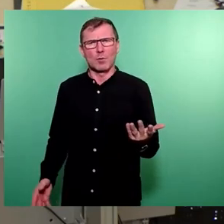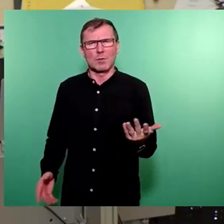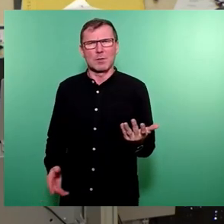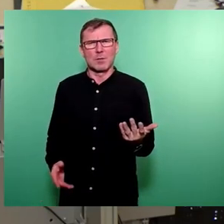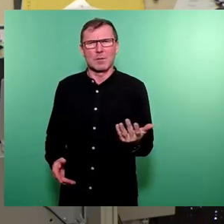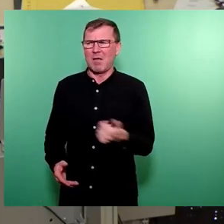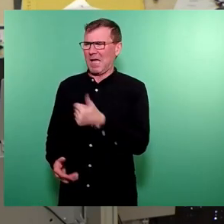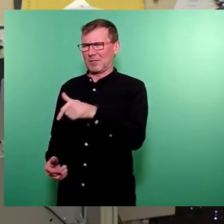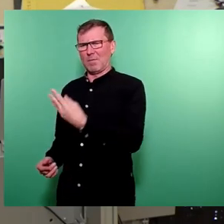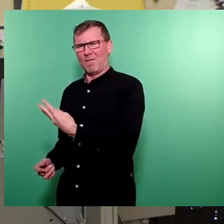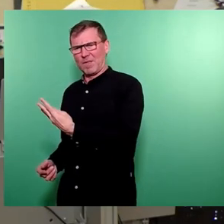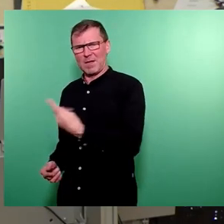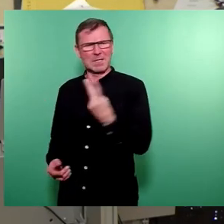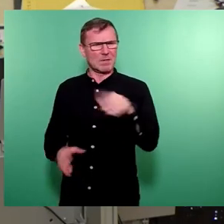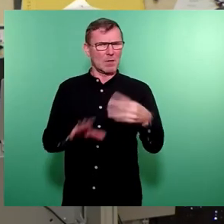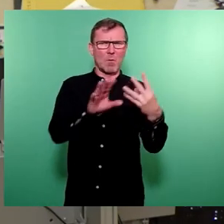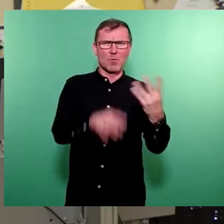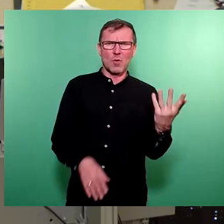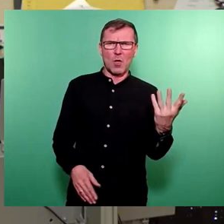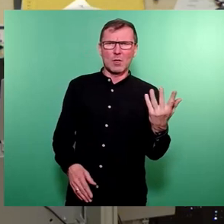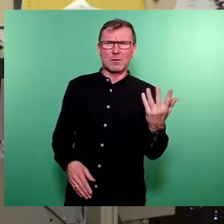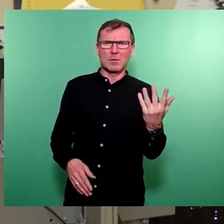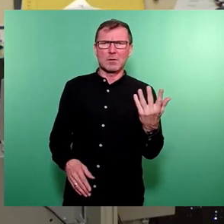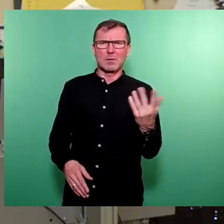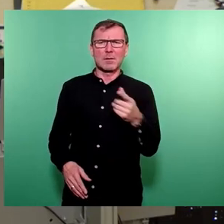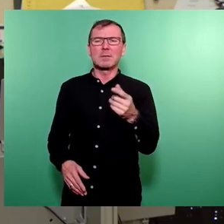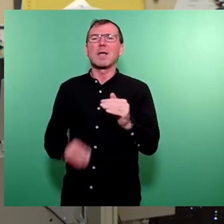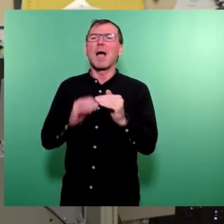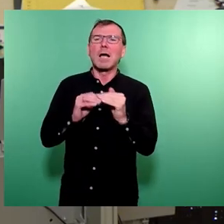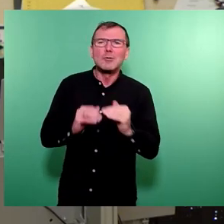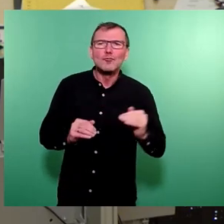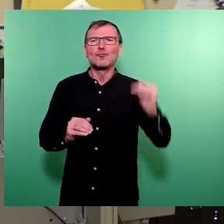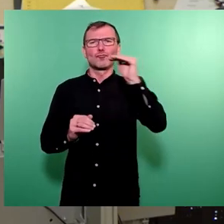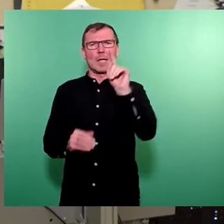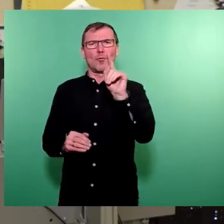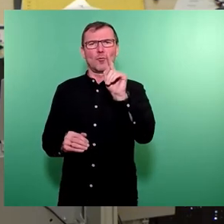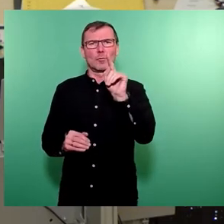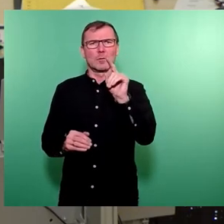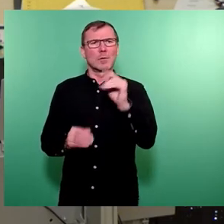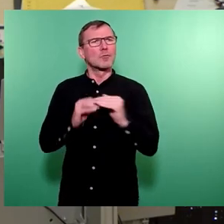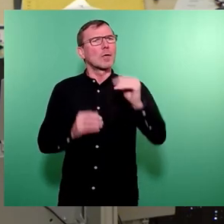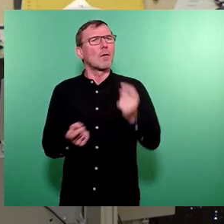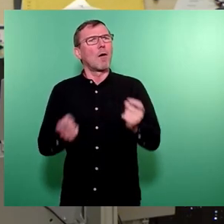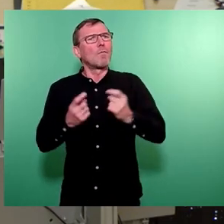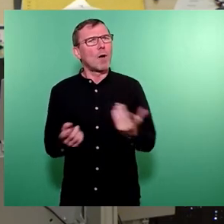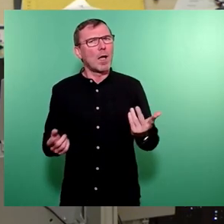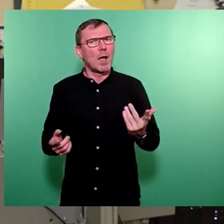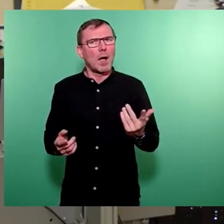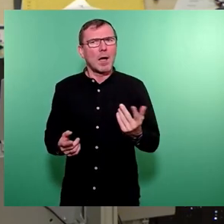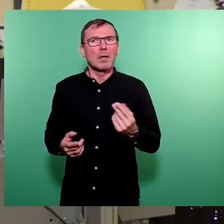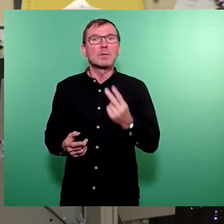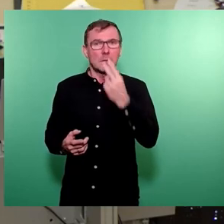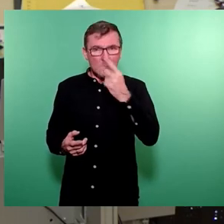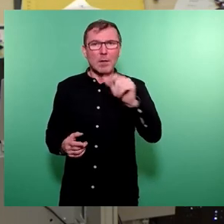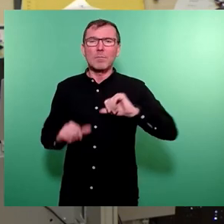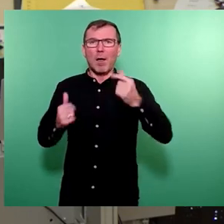,4, 2,9. Ist die gleiche Zahl, oder? Nee, nee, ist eine Steigerung. Da fragen Sie sich natürlich, wo kommen die Steigerungen her? Na, da werden wir doch was Schönes